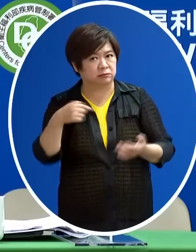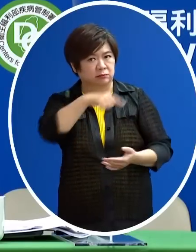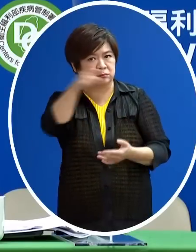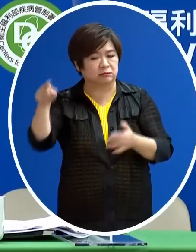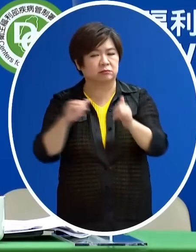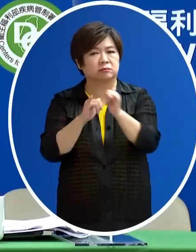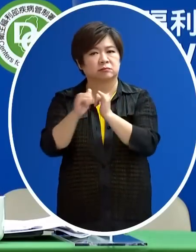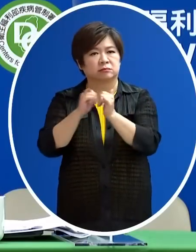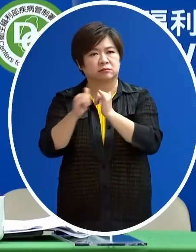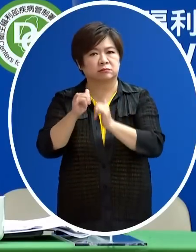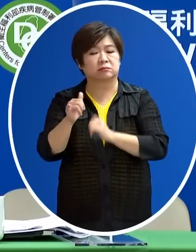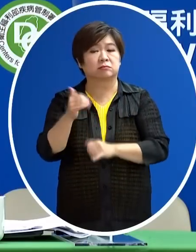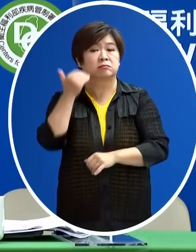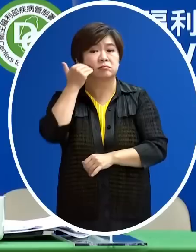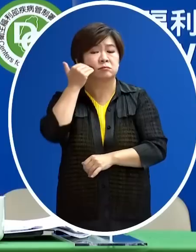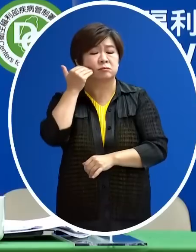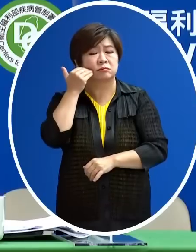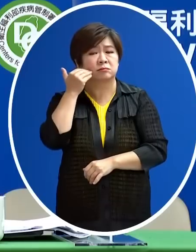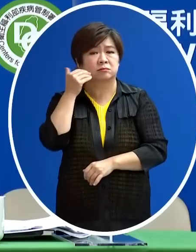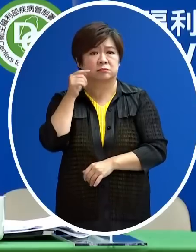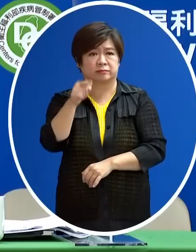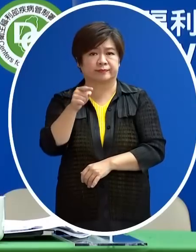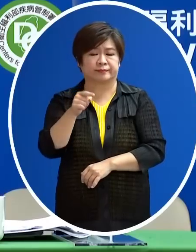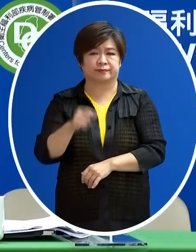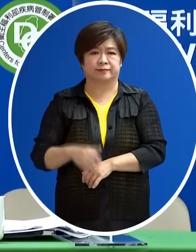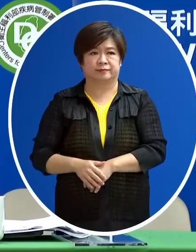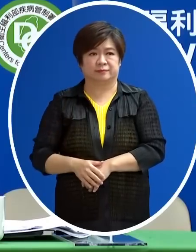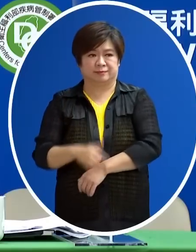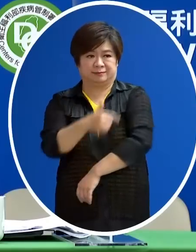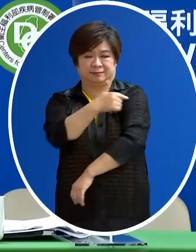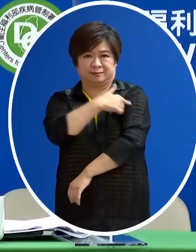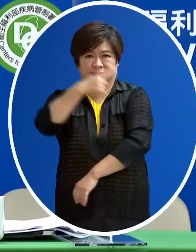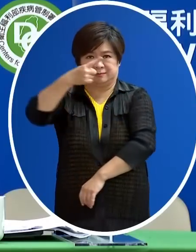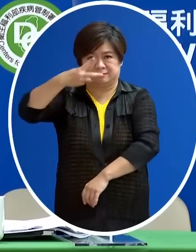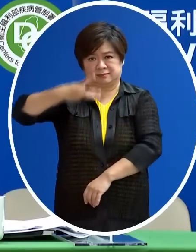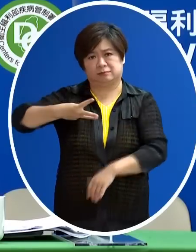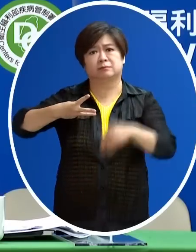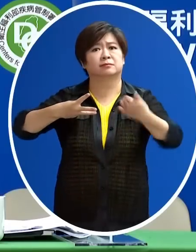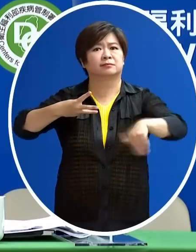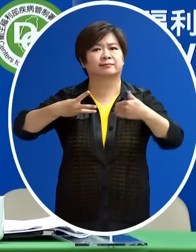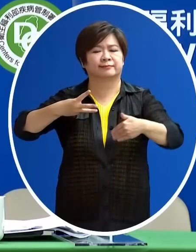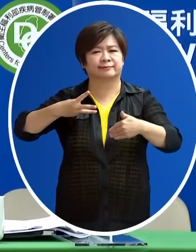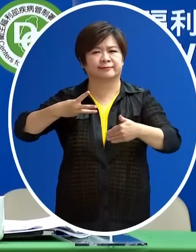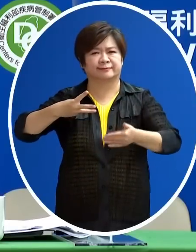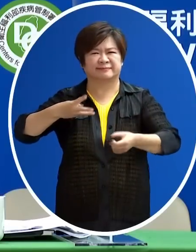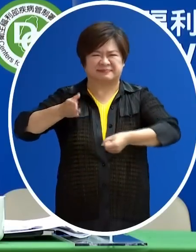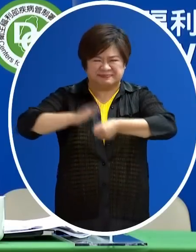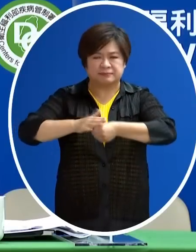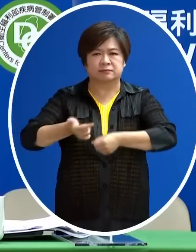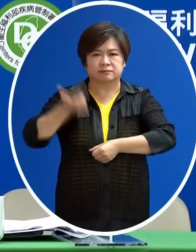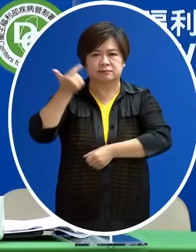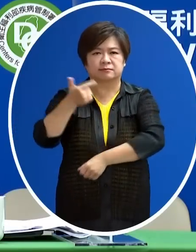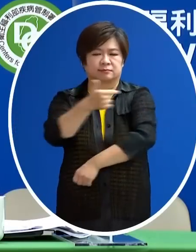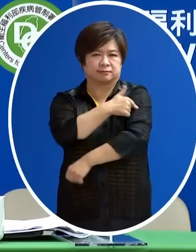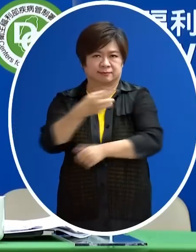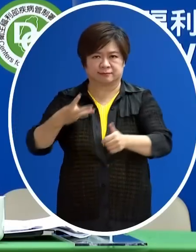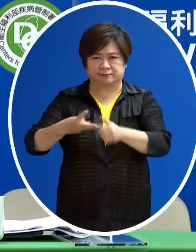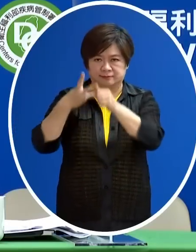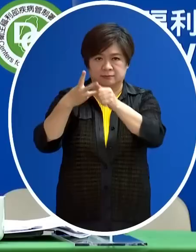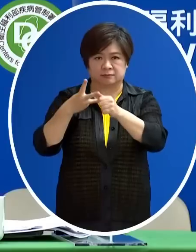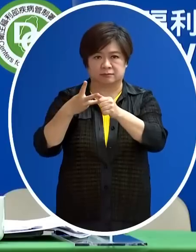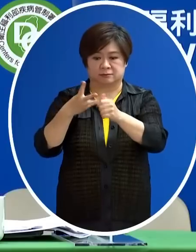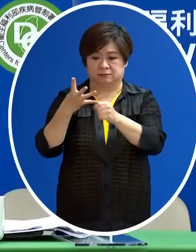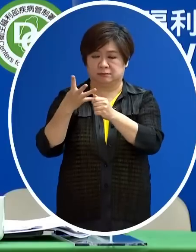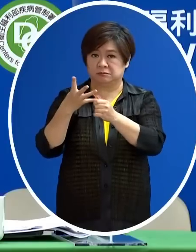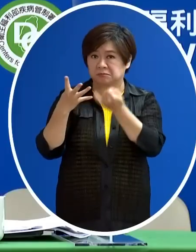如果這個疫苗三劑還沒打滿了 趕快去打那如果你符合第四劑的資格也